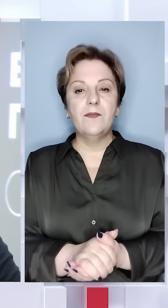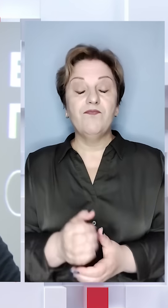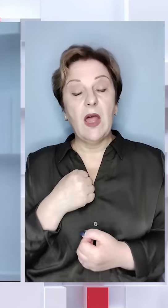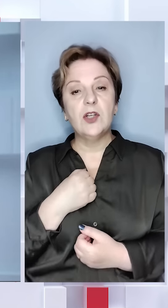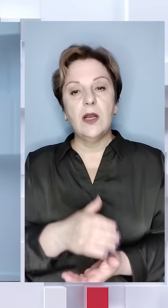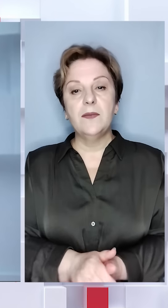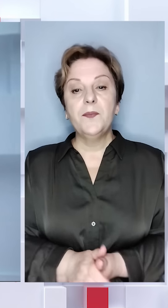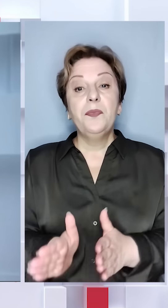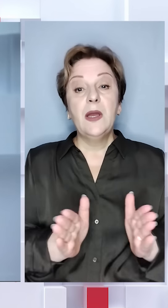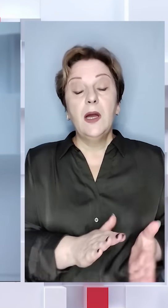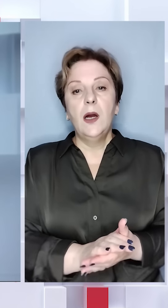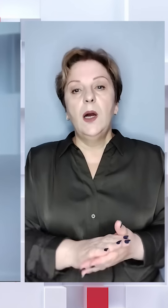жаль.